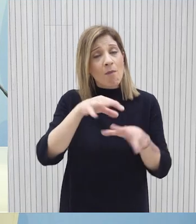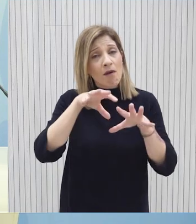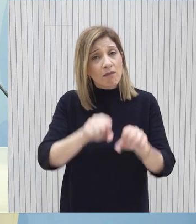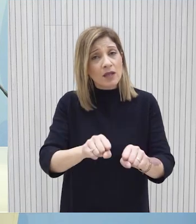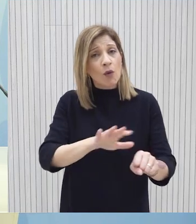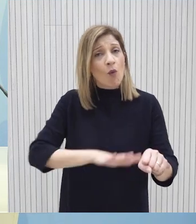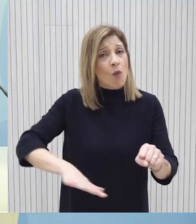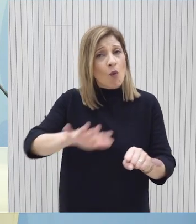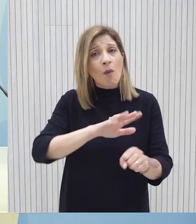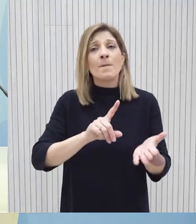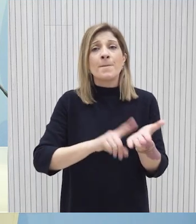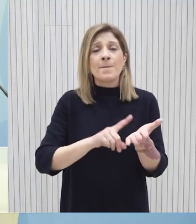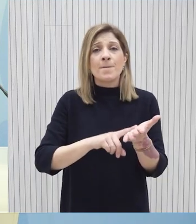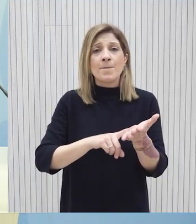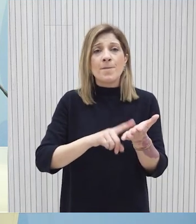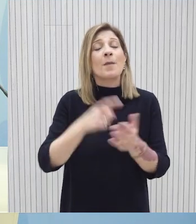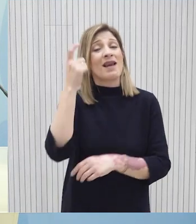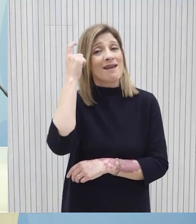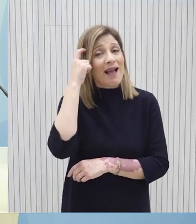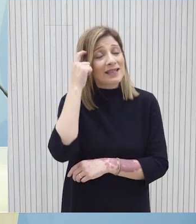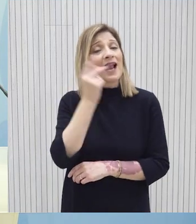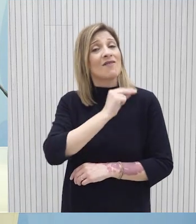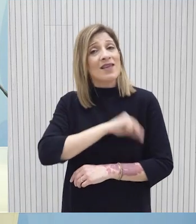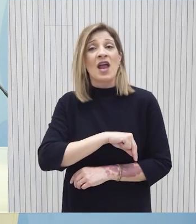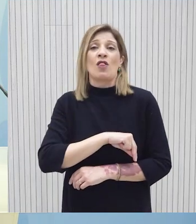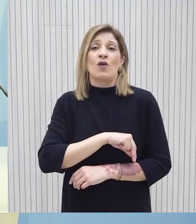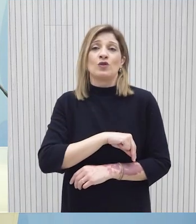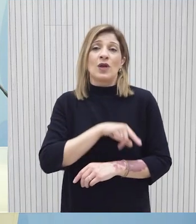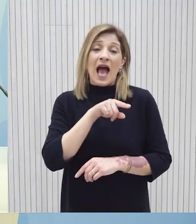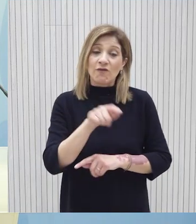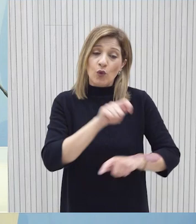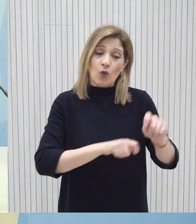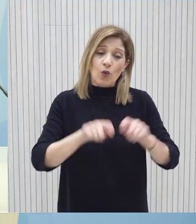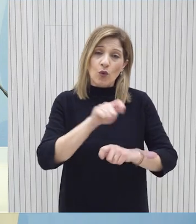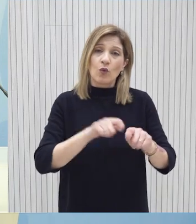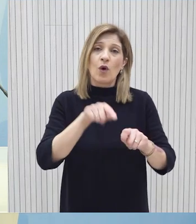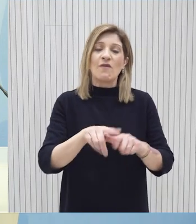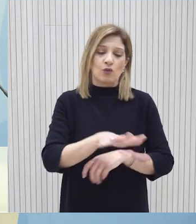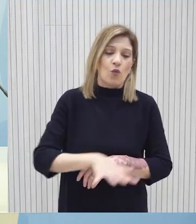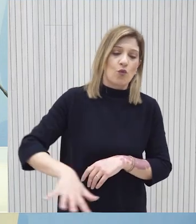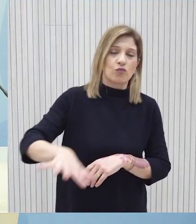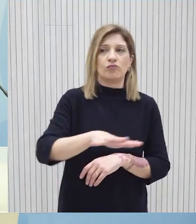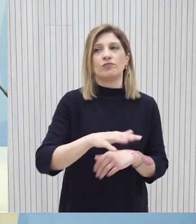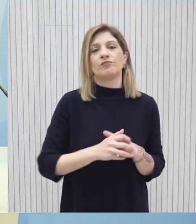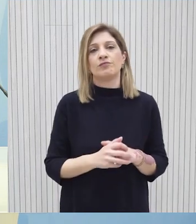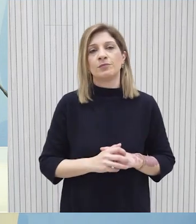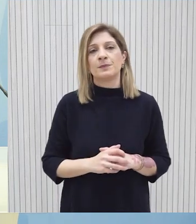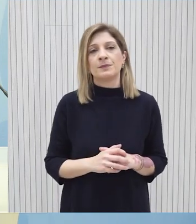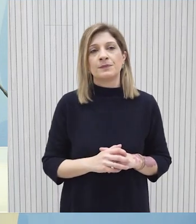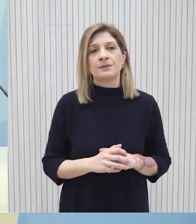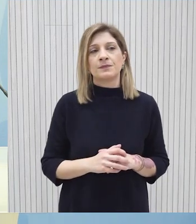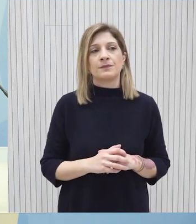καθεστώς να αντιληφθεί τα ωφέλη που μπορώ να προκύψουν μέσα από την υλοποίηση του συνόλου των προνοιών της συναντήληψης